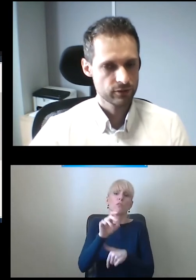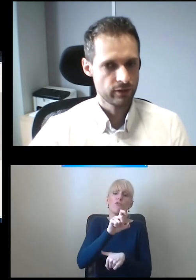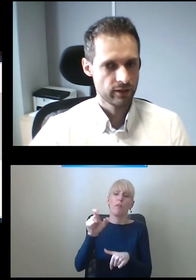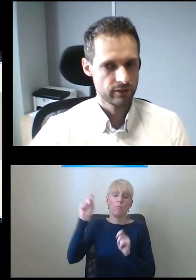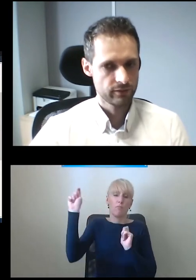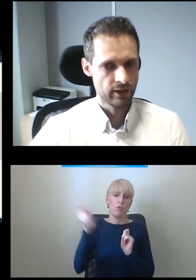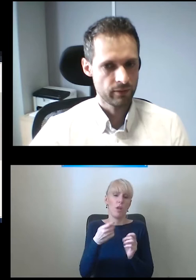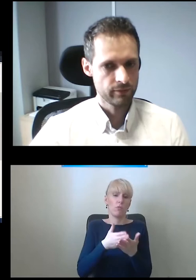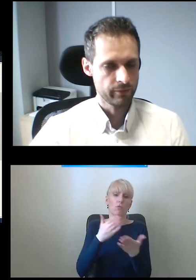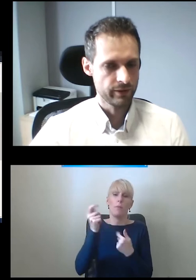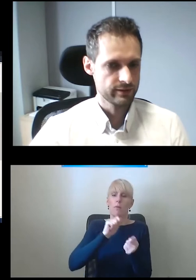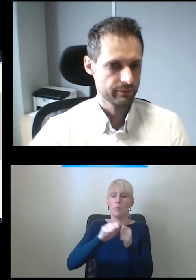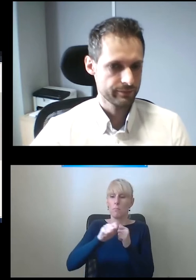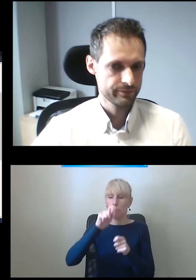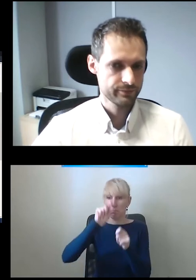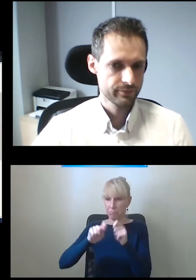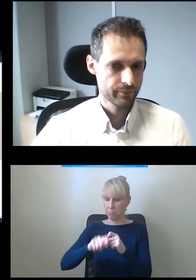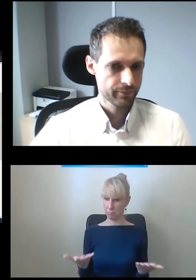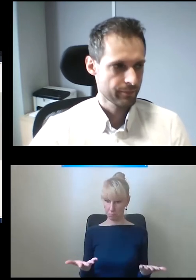przyjazdu na miejsce.